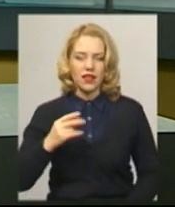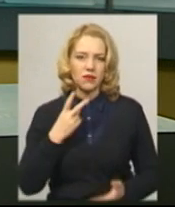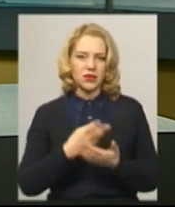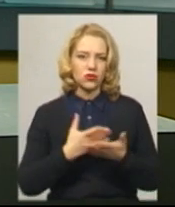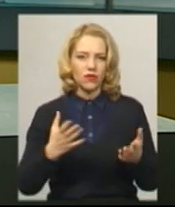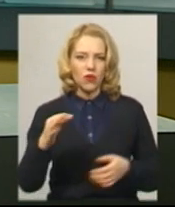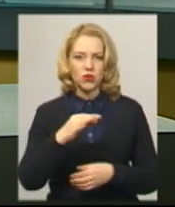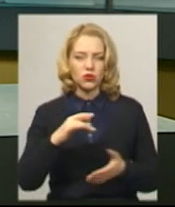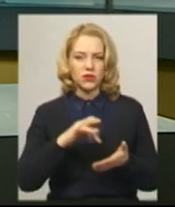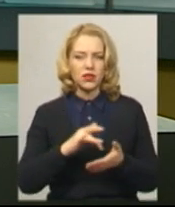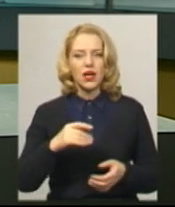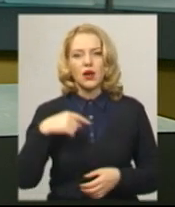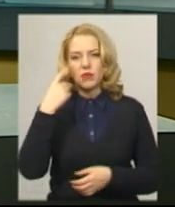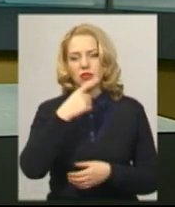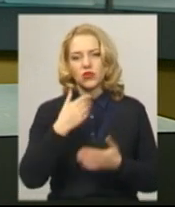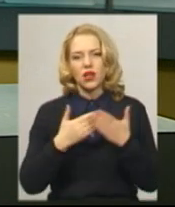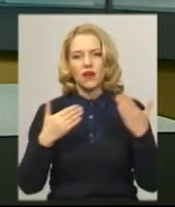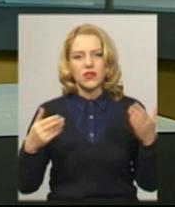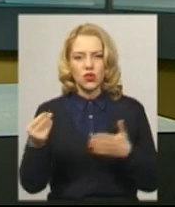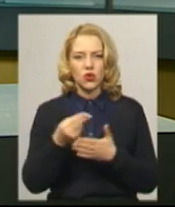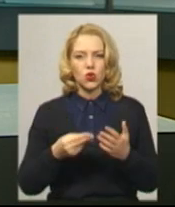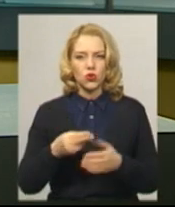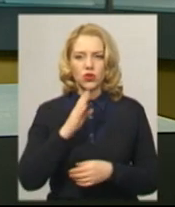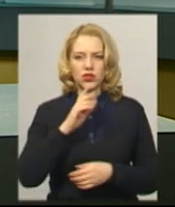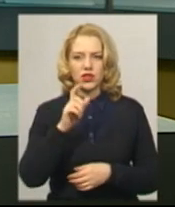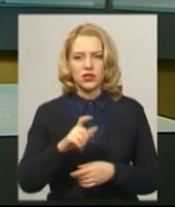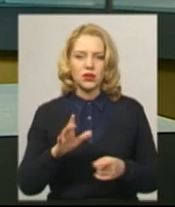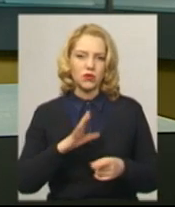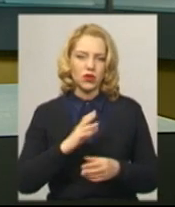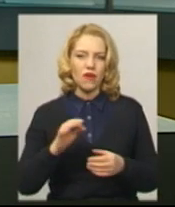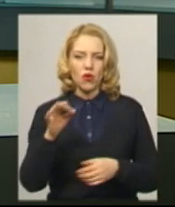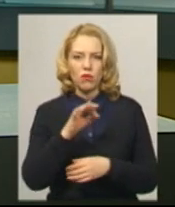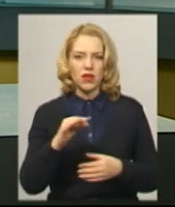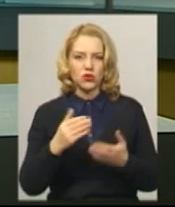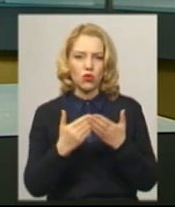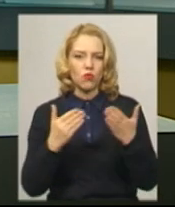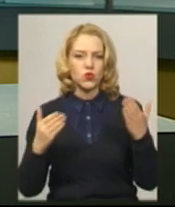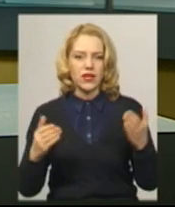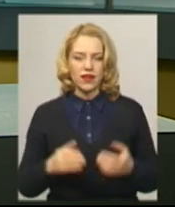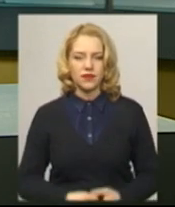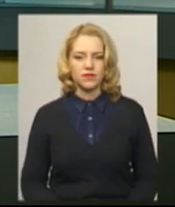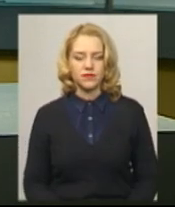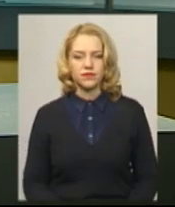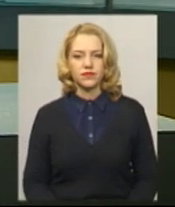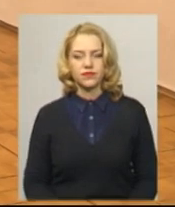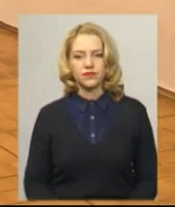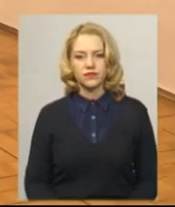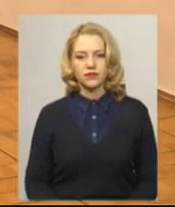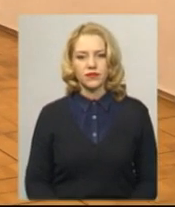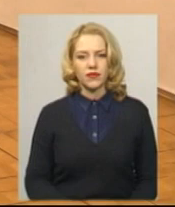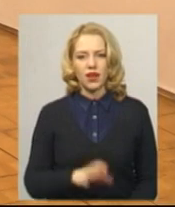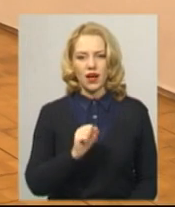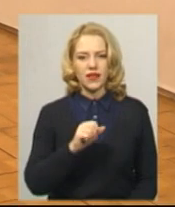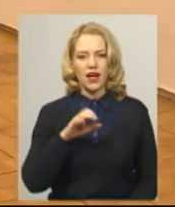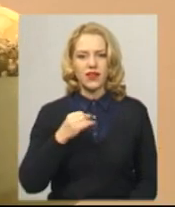Персональна виставка художниці відкрилася у Хмельницькому обласному художньому музеї. Далі – в сюжеті Андрія Гуменного. Гаяне